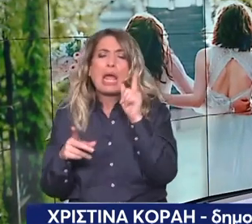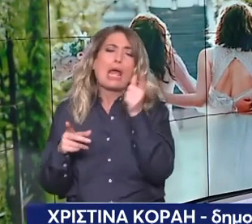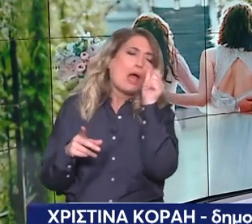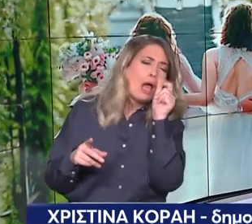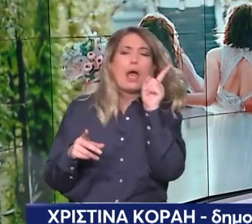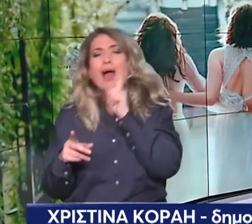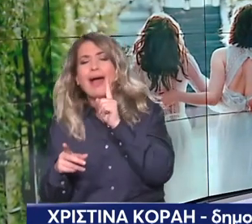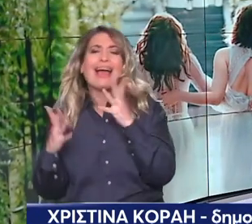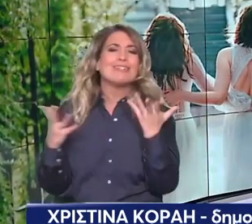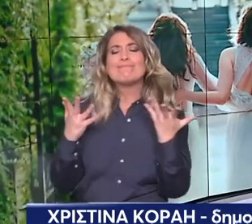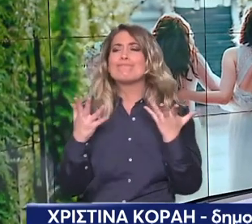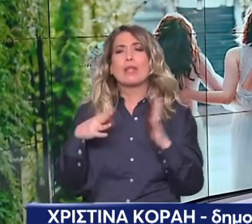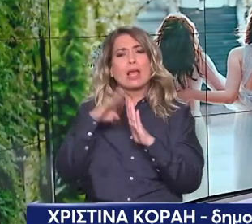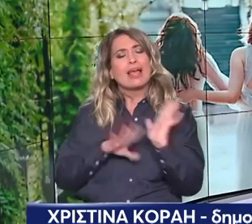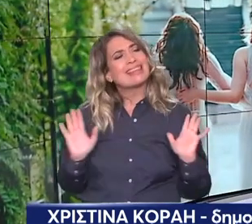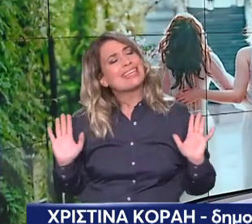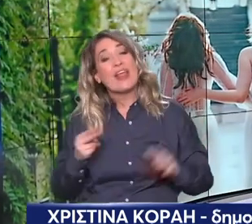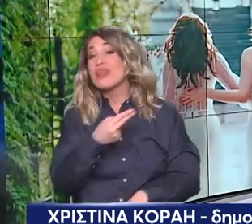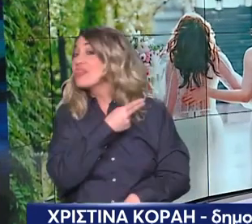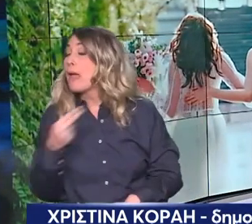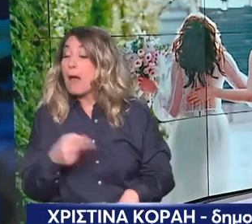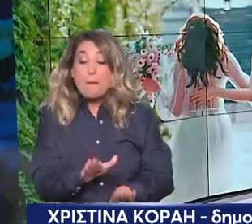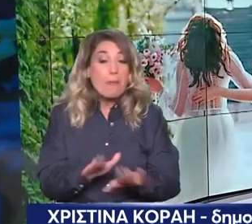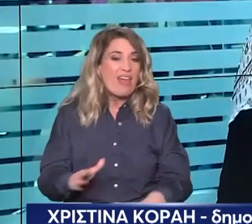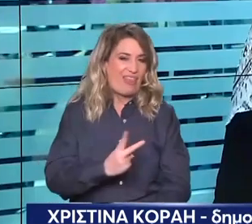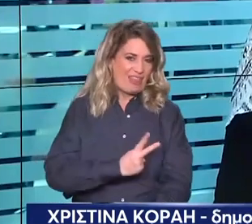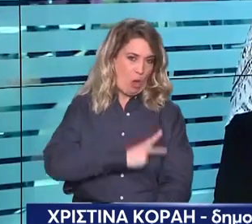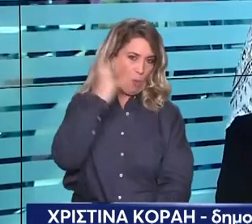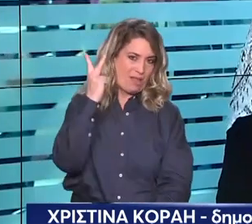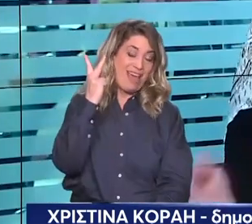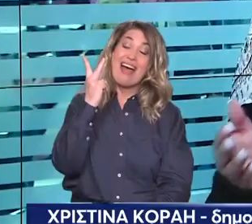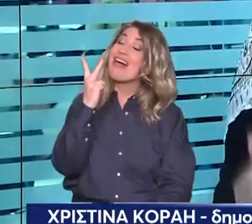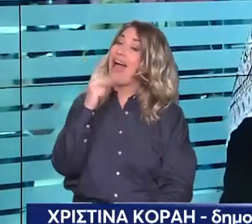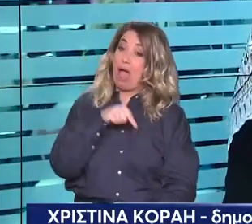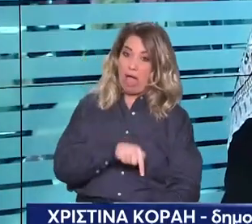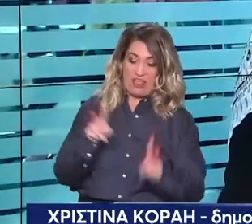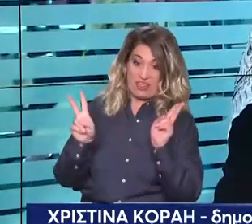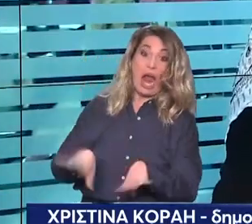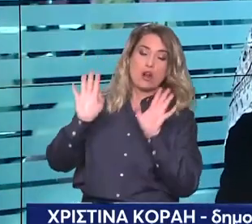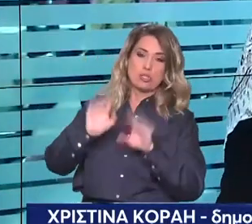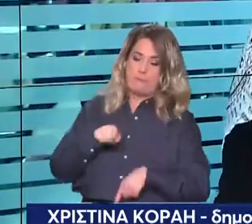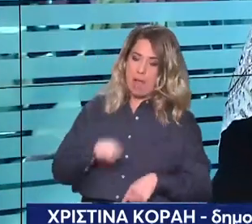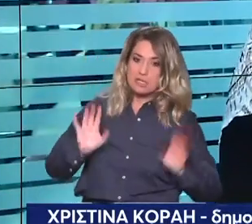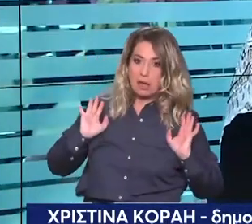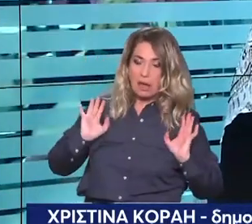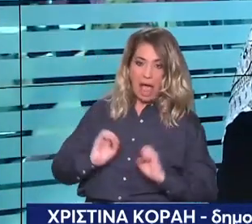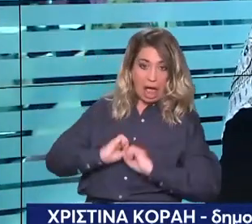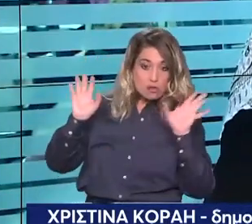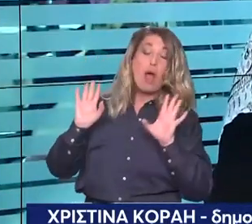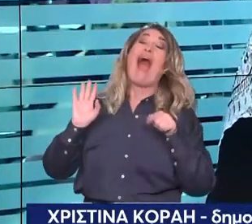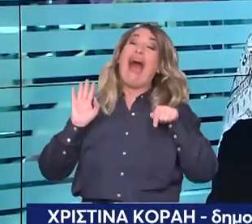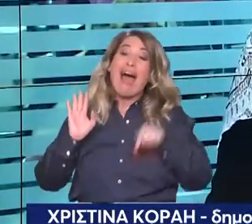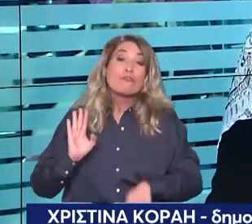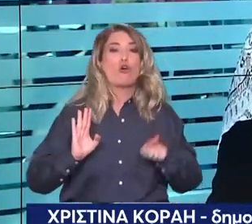αλλά εδώ τα δικαιώματα των παιδιών δεν μπορεί να μην αναγνωρίζονται. Και αυτό προσπαθεί να